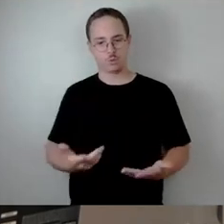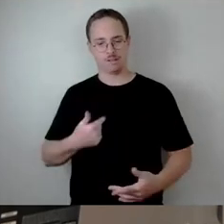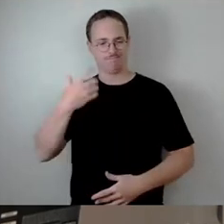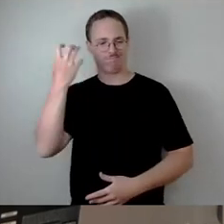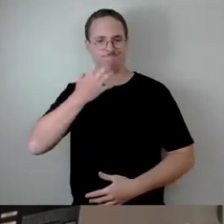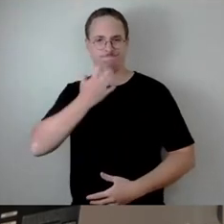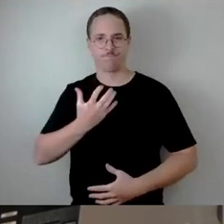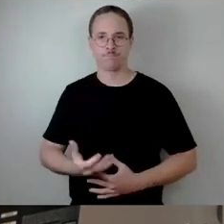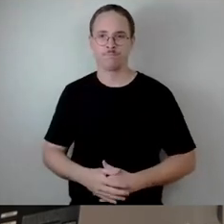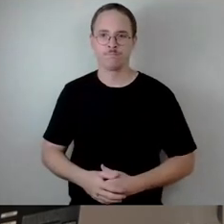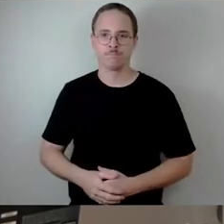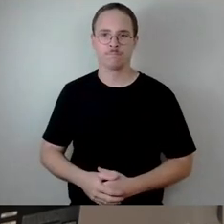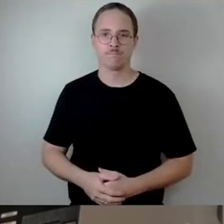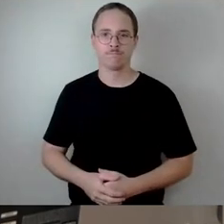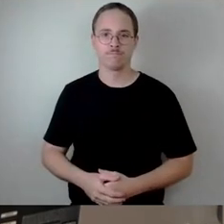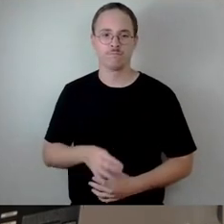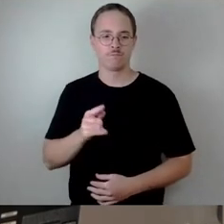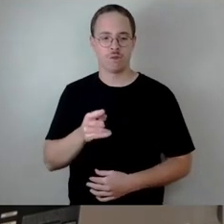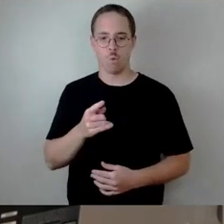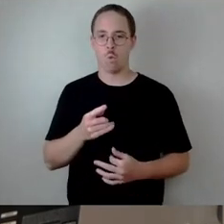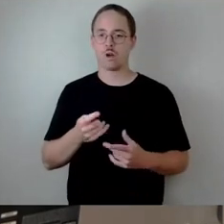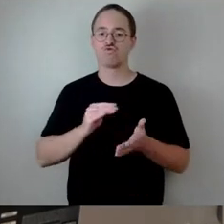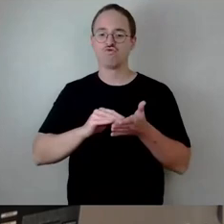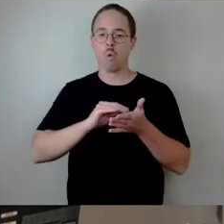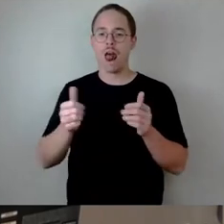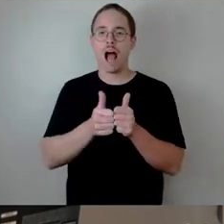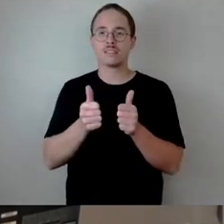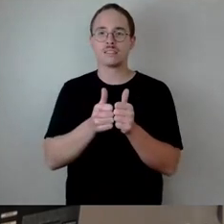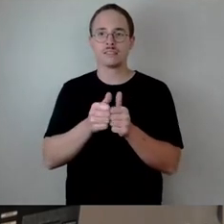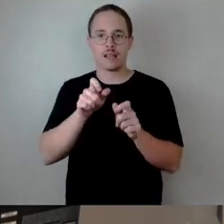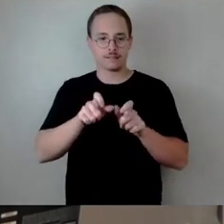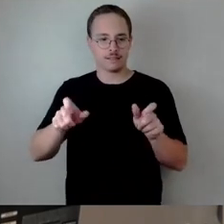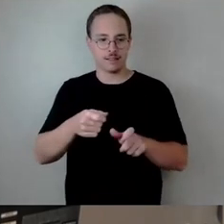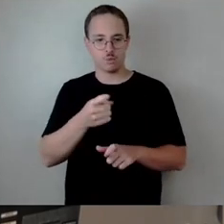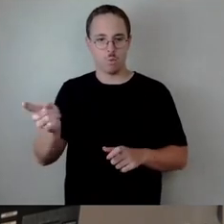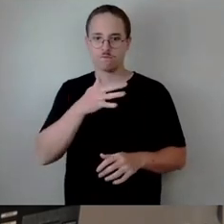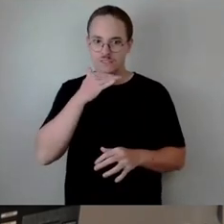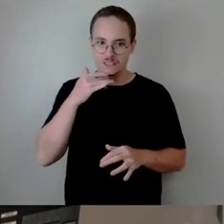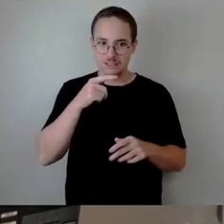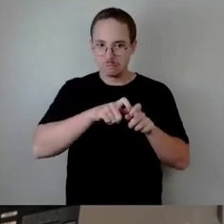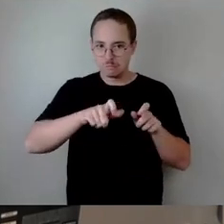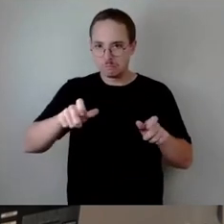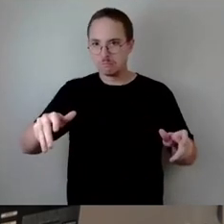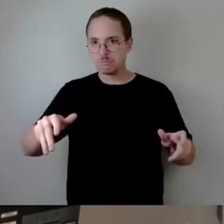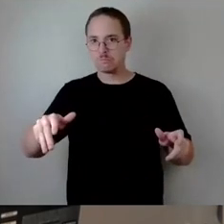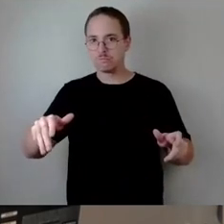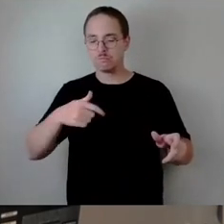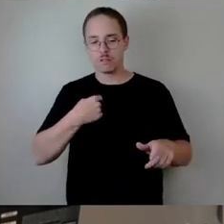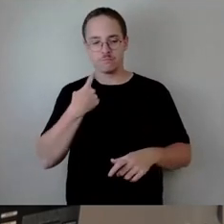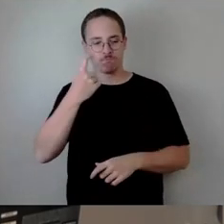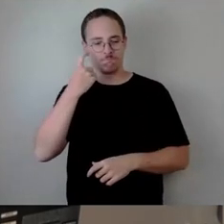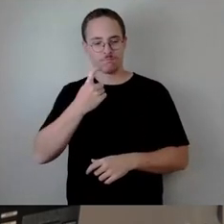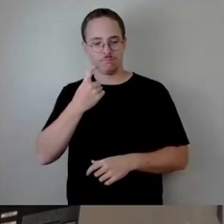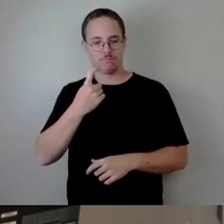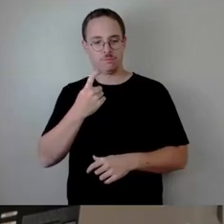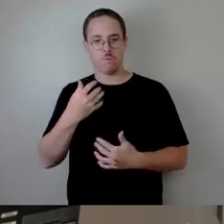die große Anzahl der Schulassistenten gucke, die wir ausfinanzieren, dann frage ich mich schon, was ist hier eigentlich schiefgegangen, dass so